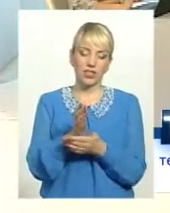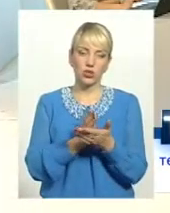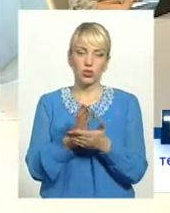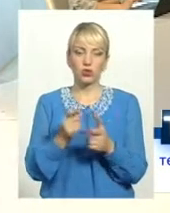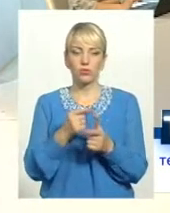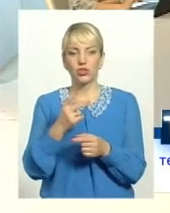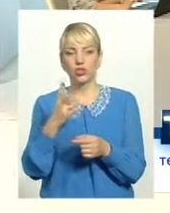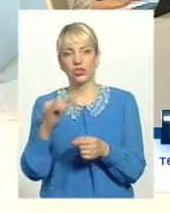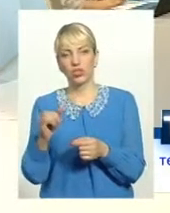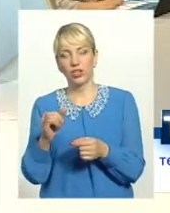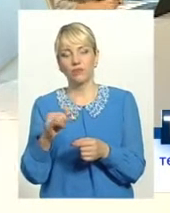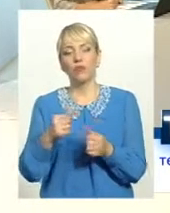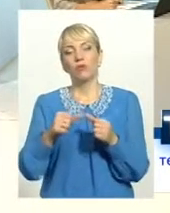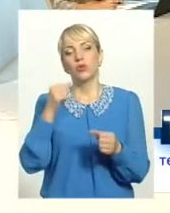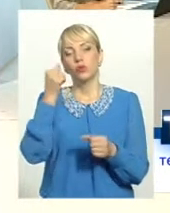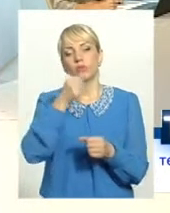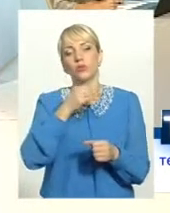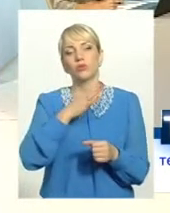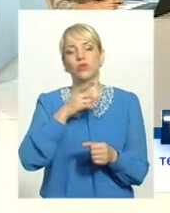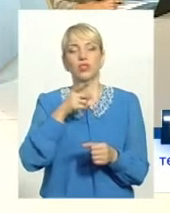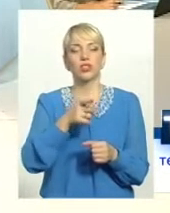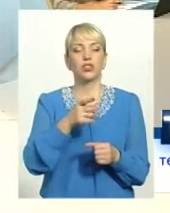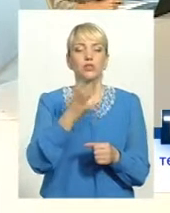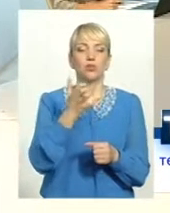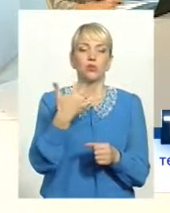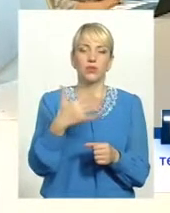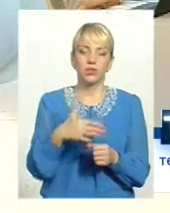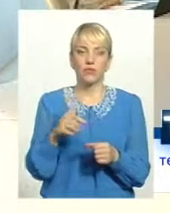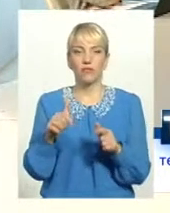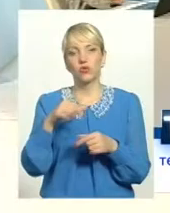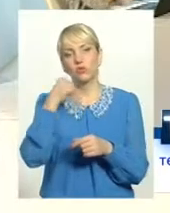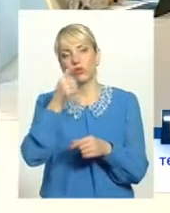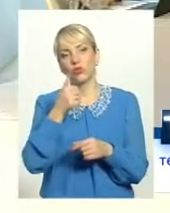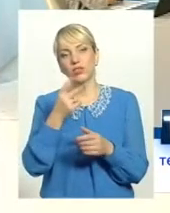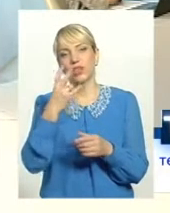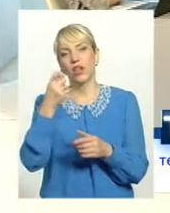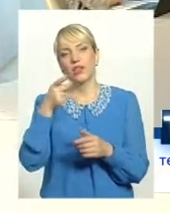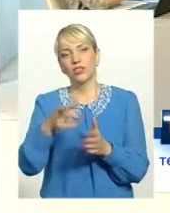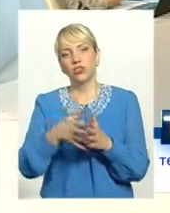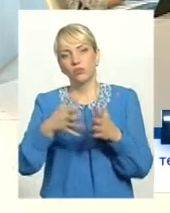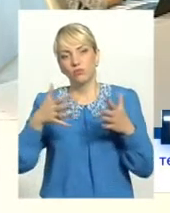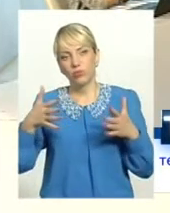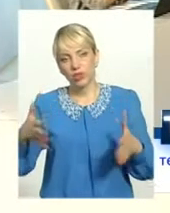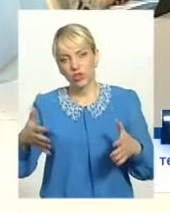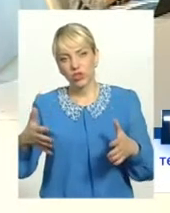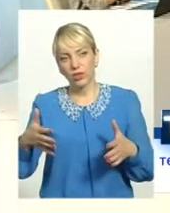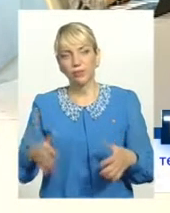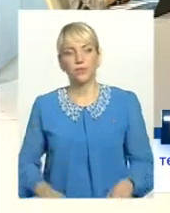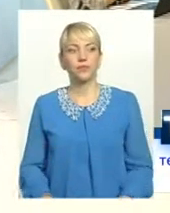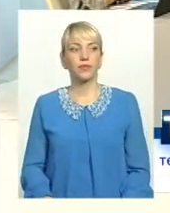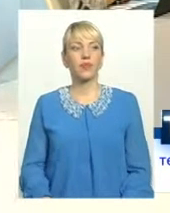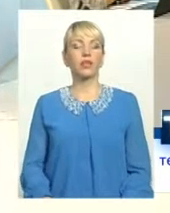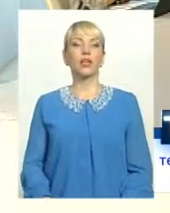1560, майже на тисячу більше в цьому році виявлені. Тобто раніше, до речі, чи